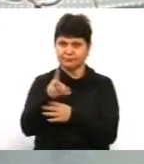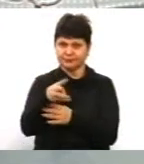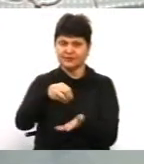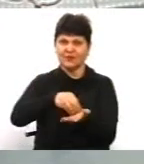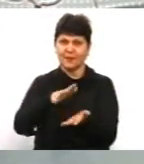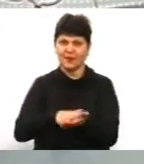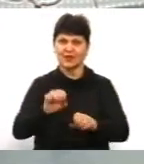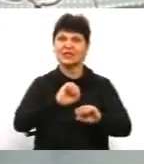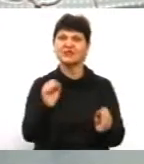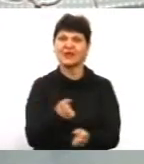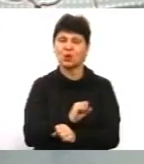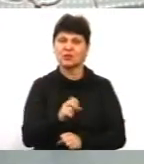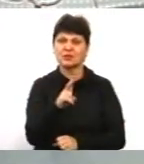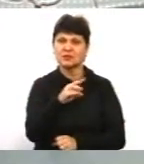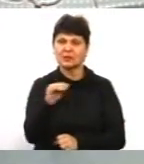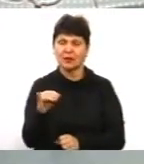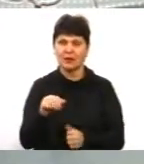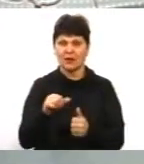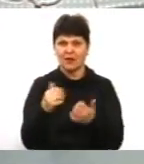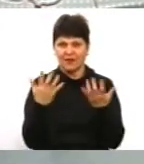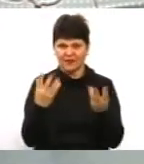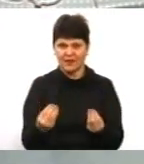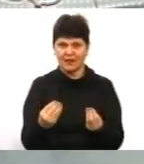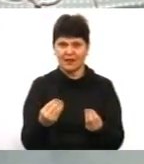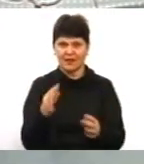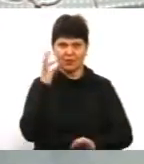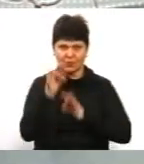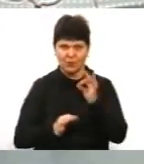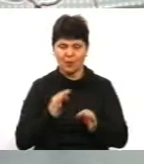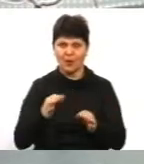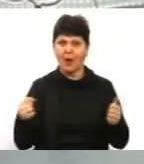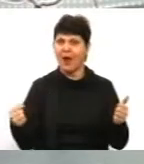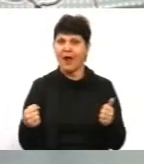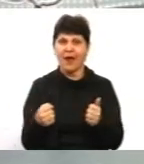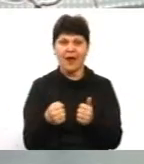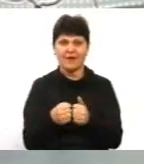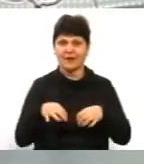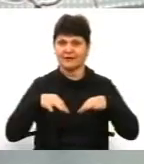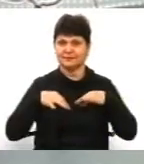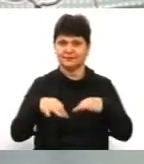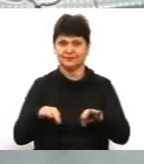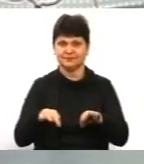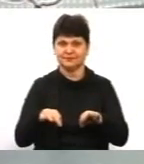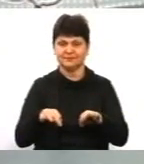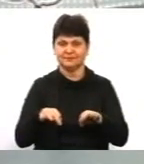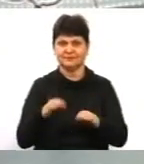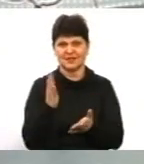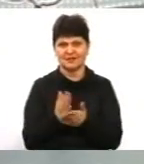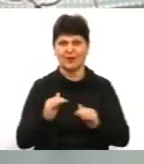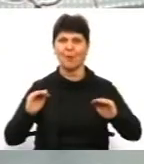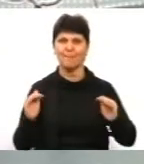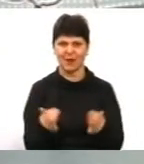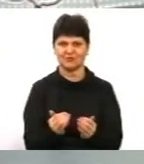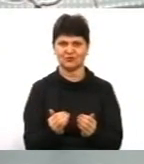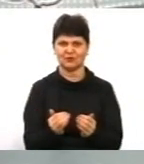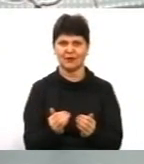швидкості. В дельну пору доби дорожньо-транспортних пригод стало в рази менше. Даже